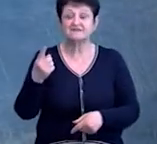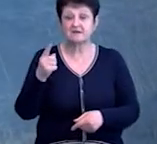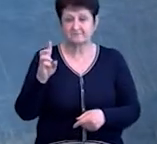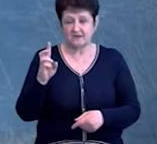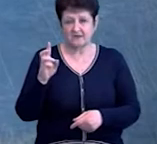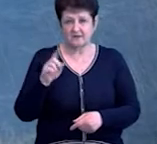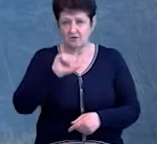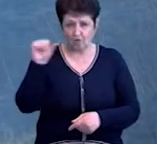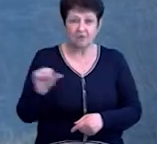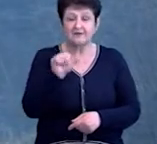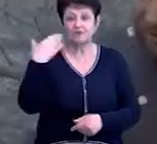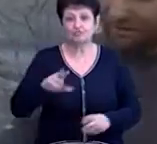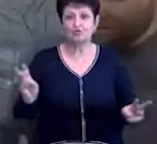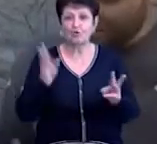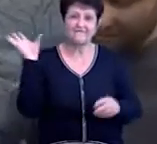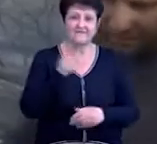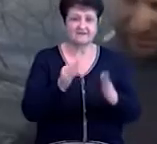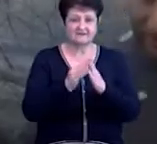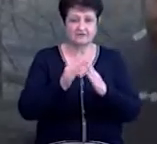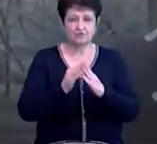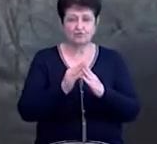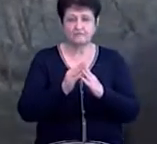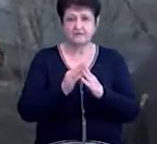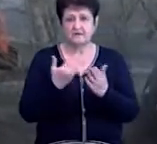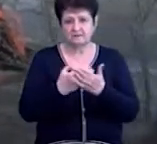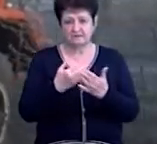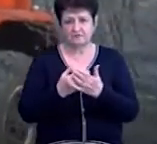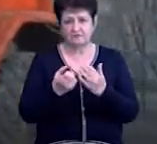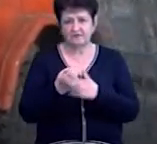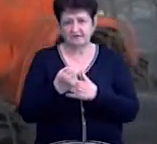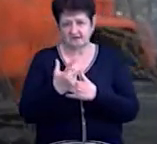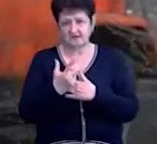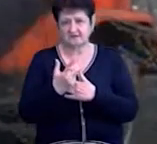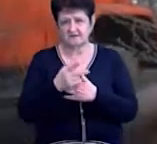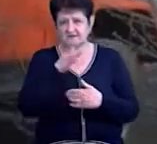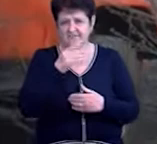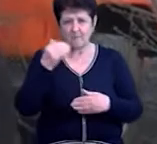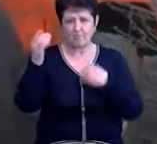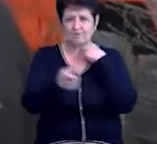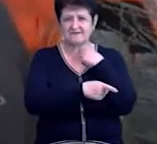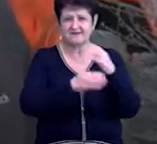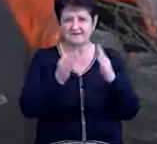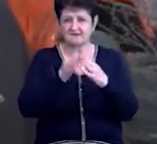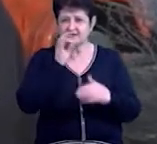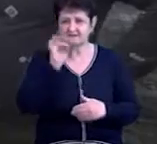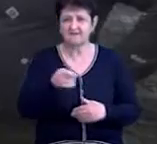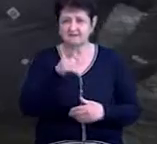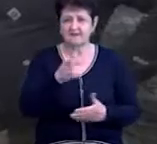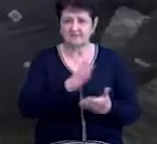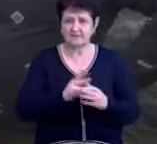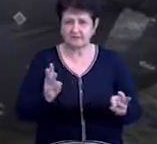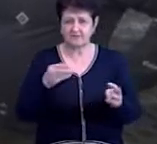сам хутір. 13-12 мене набрала Настя, в неї вже, мабуть, була і крайня хата. І сказала, що Гена, горімо.